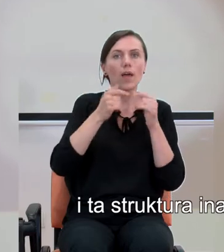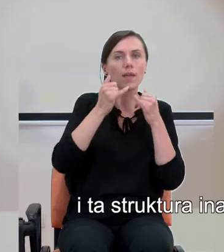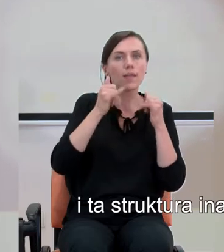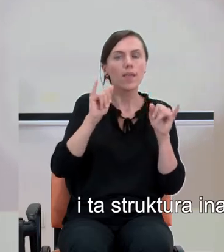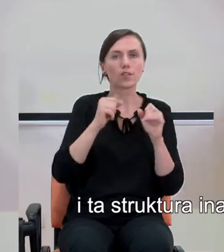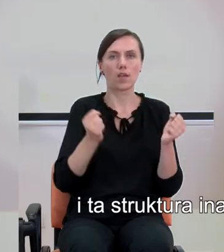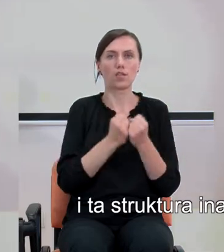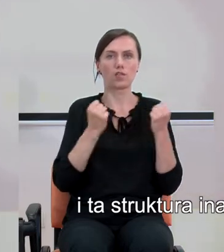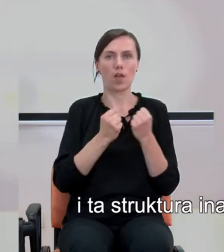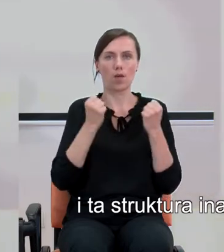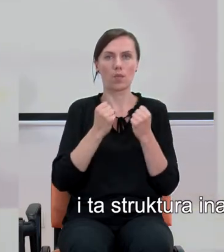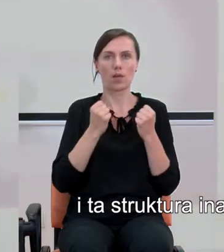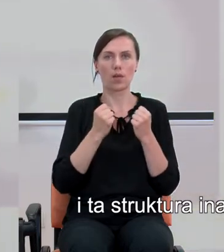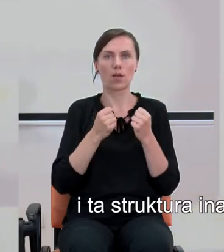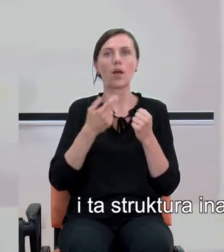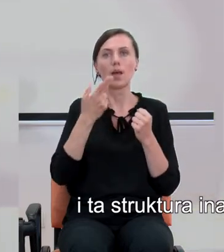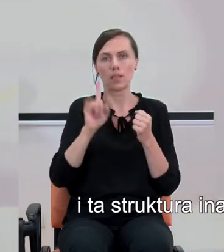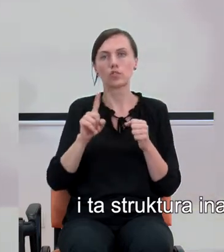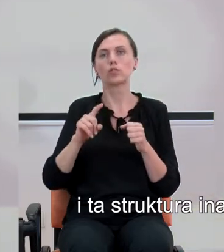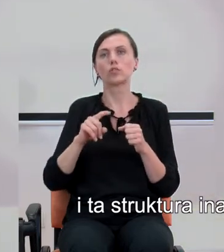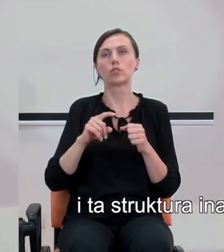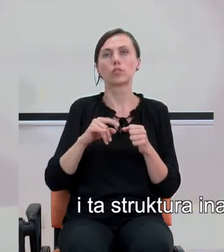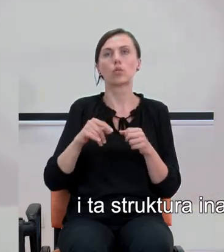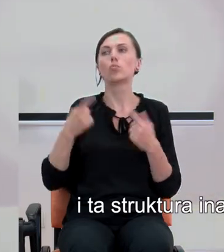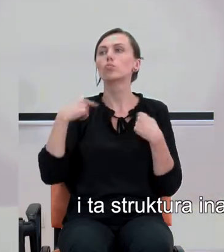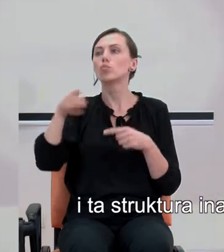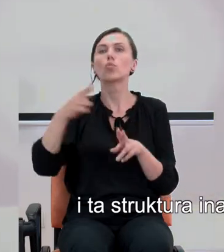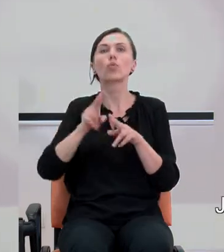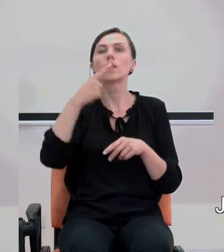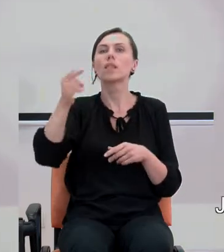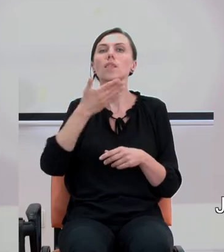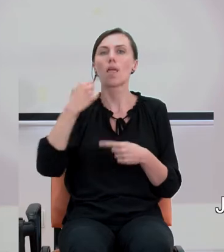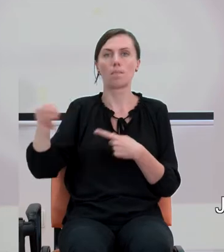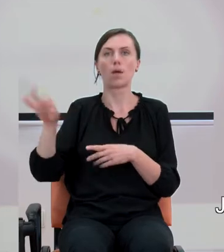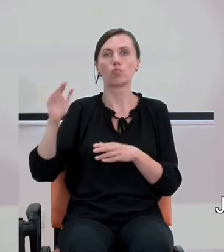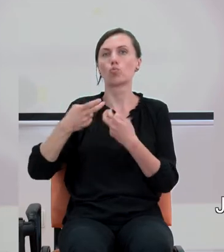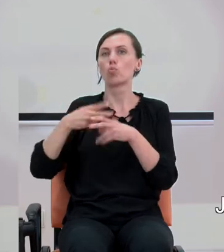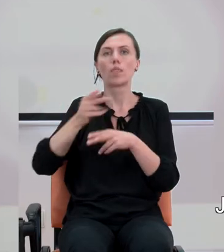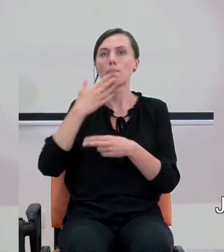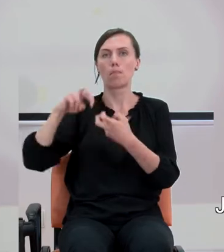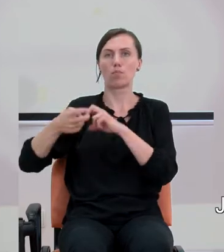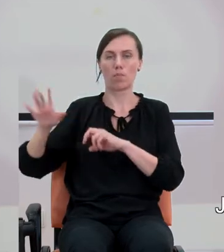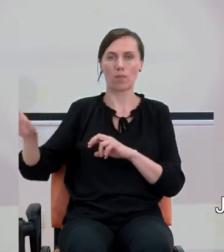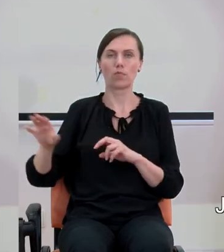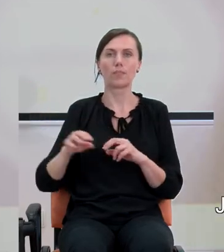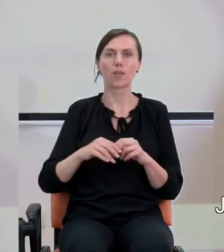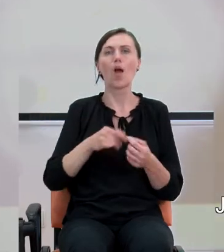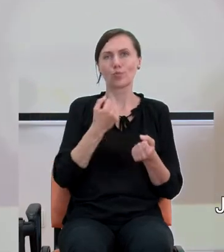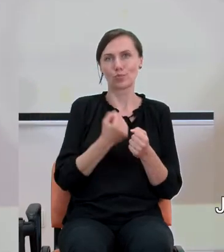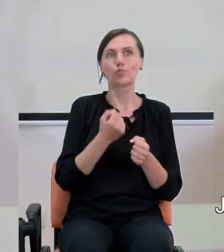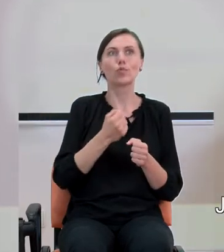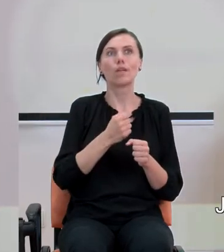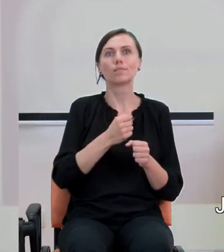funkcjonuje niż w przypadku osób zdrowych. No jeśli tak, no trudno, proszę Państwa, bronić